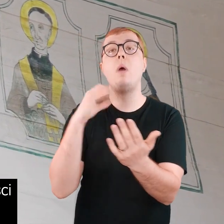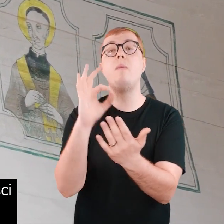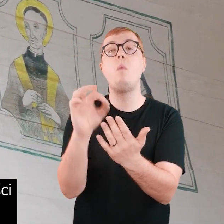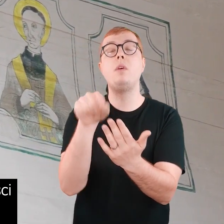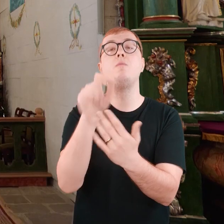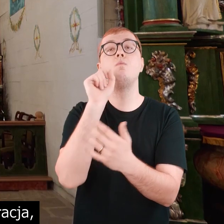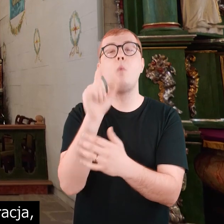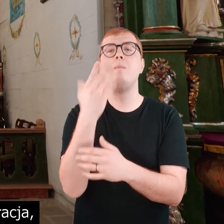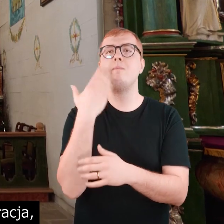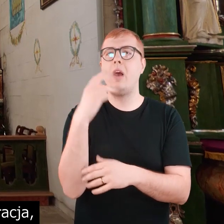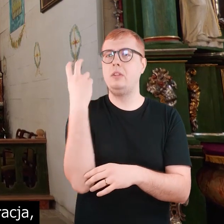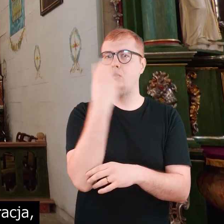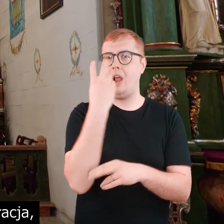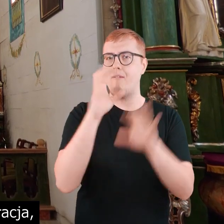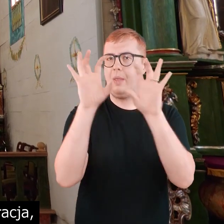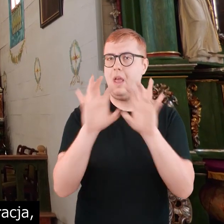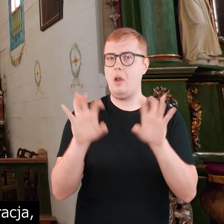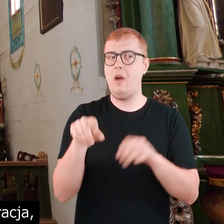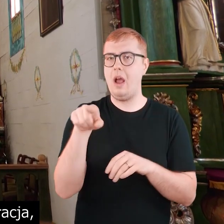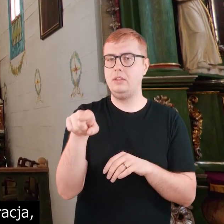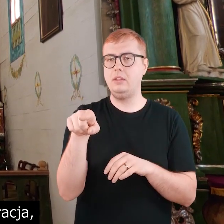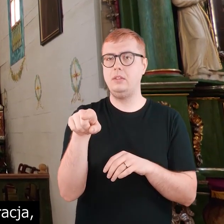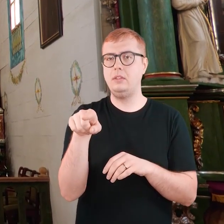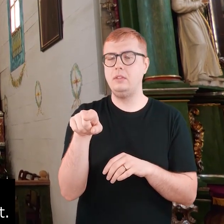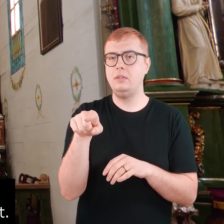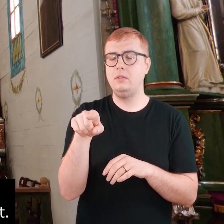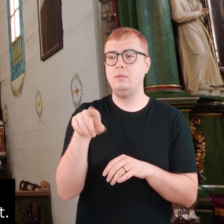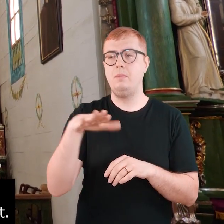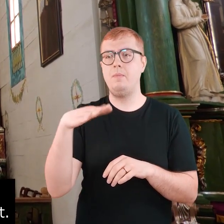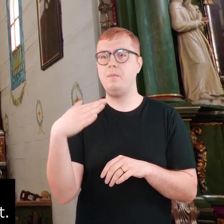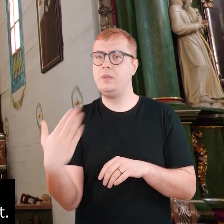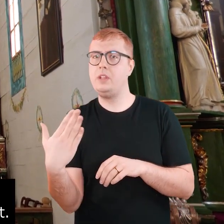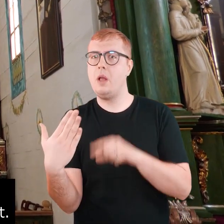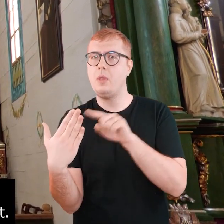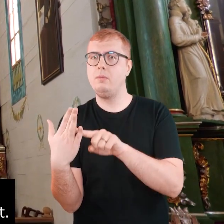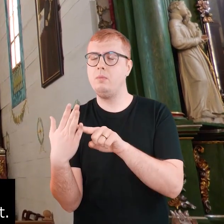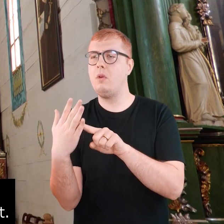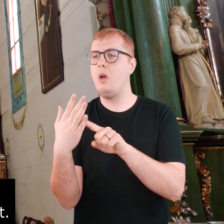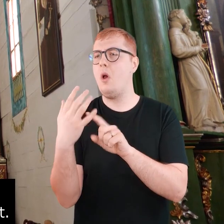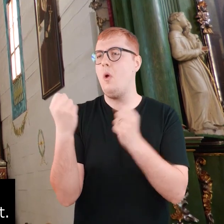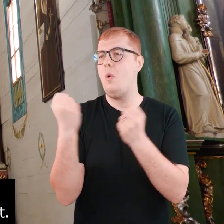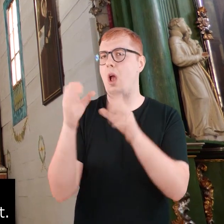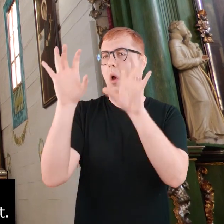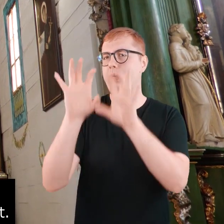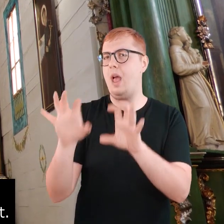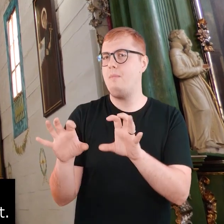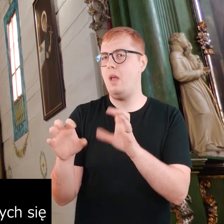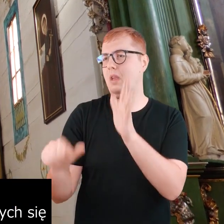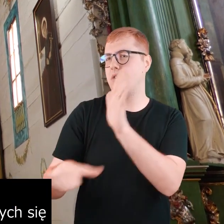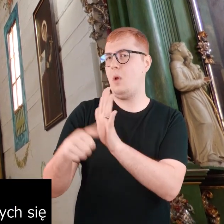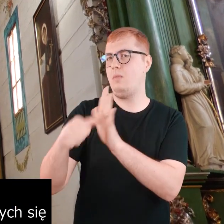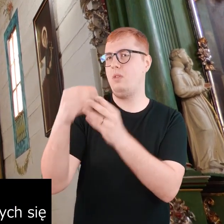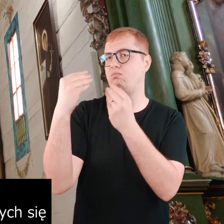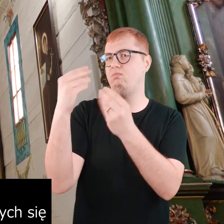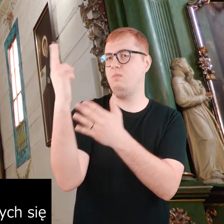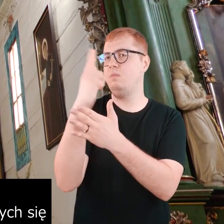kapłana, znajduje się bardzo ciekawa dekoracja, która z jednej strony ma bardzo zdobiony ornament. Ornament,